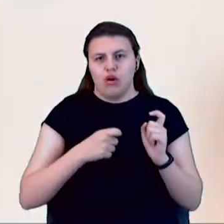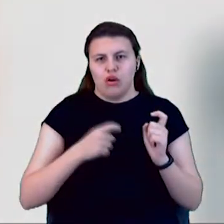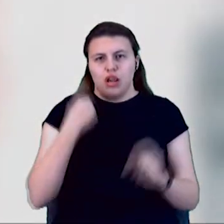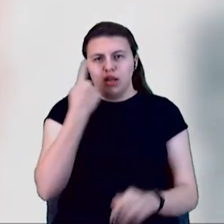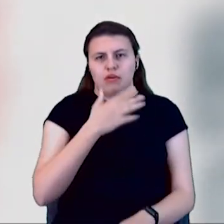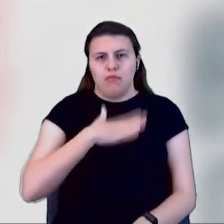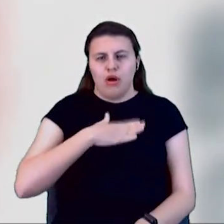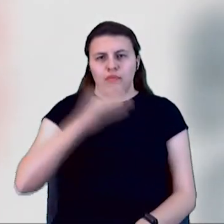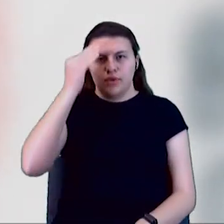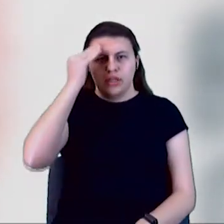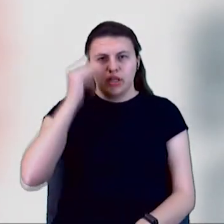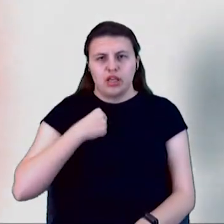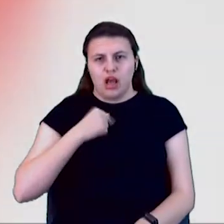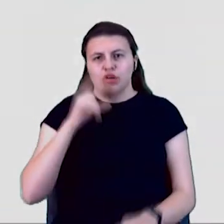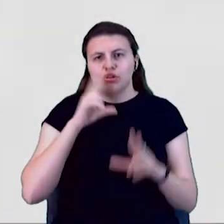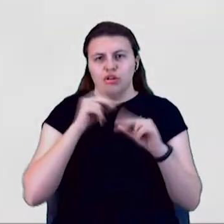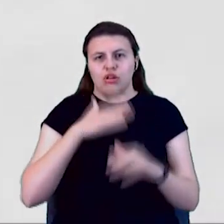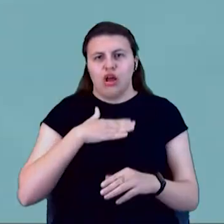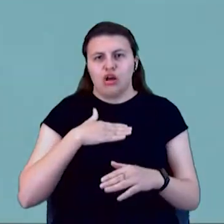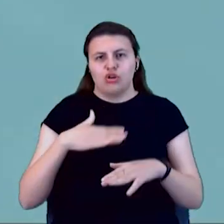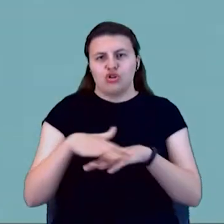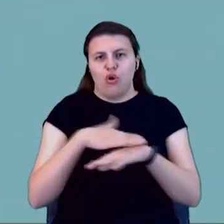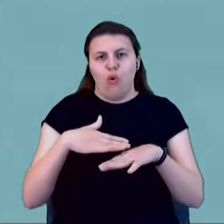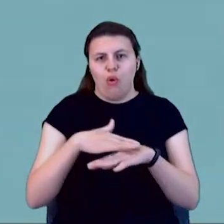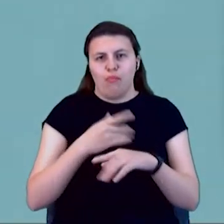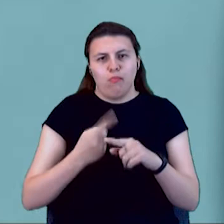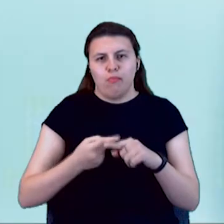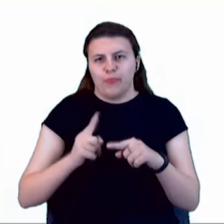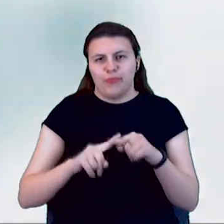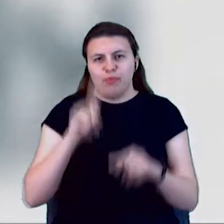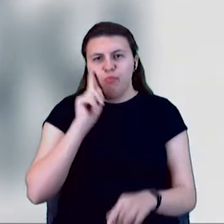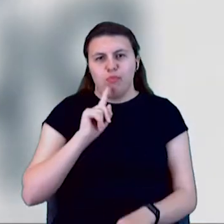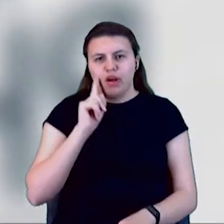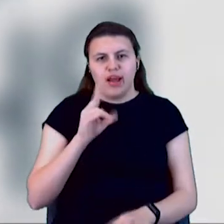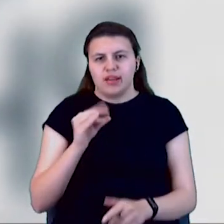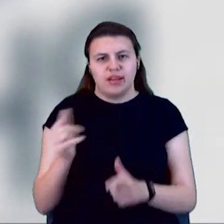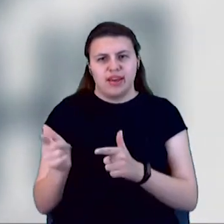Я вважаю, що наше обществу до цього поки не готово. Це моє личне мнення.